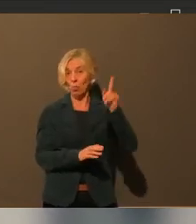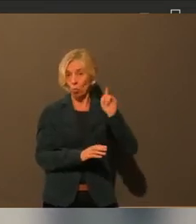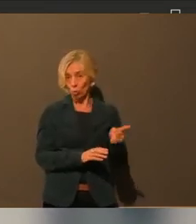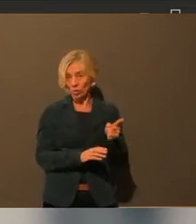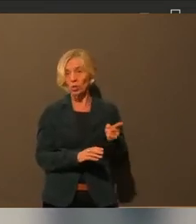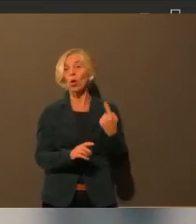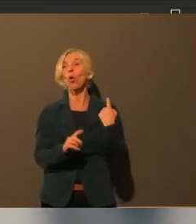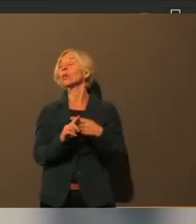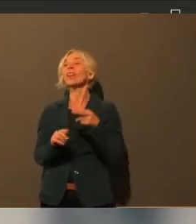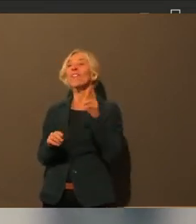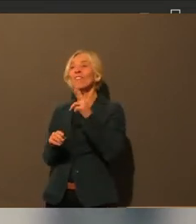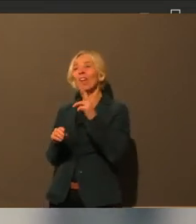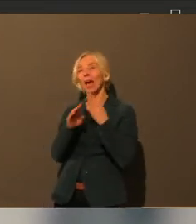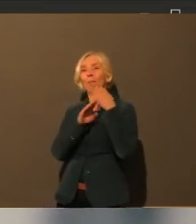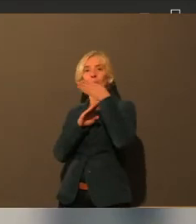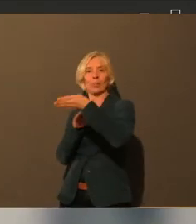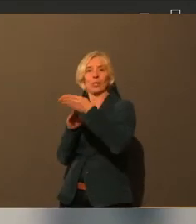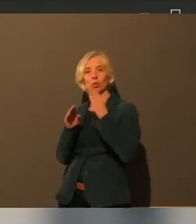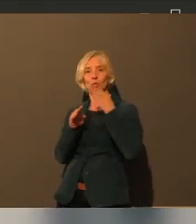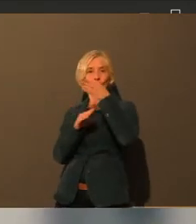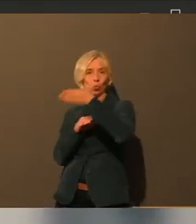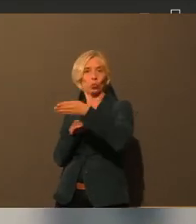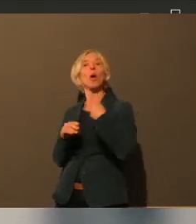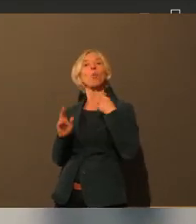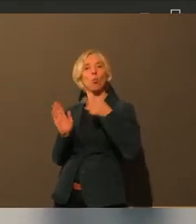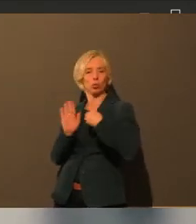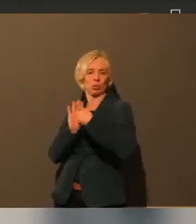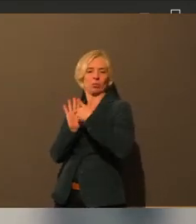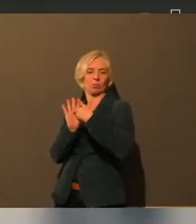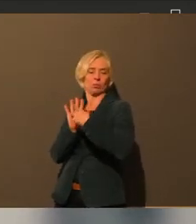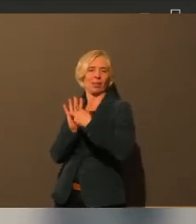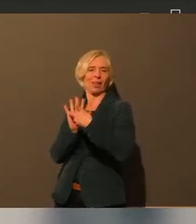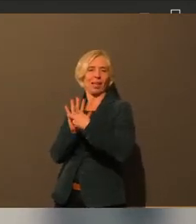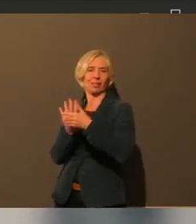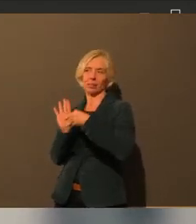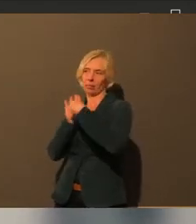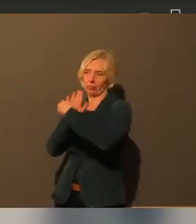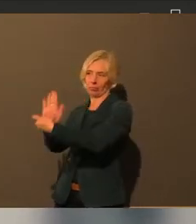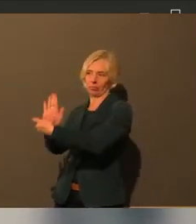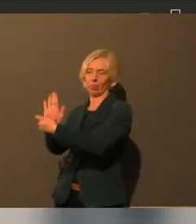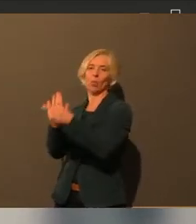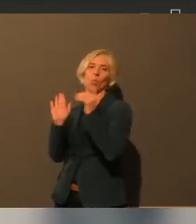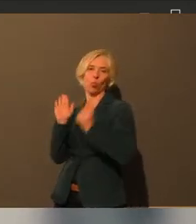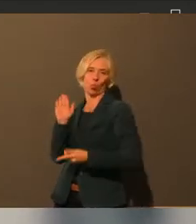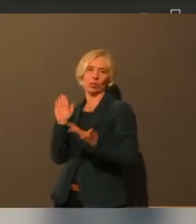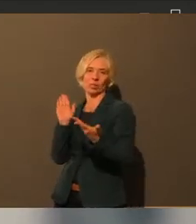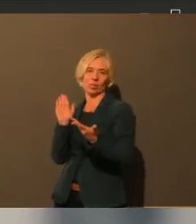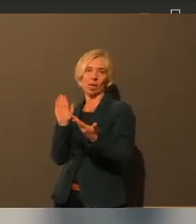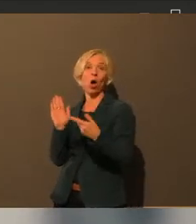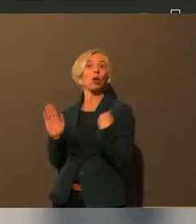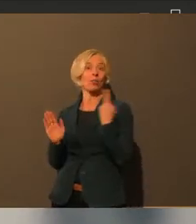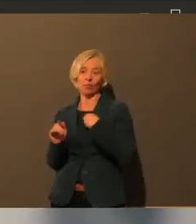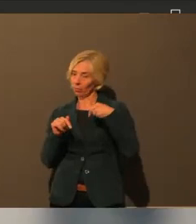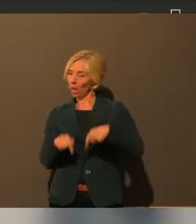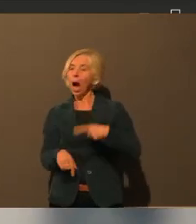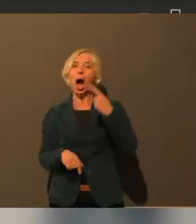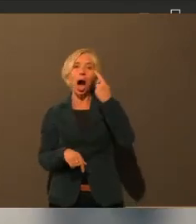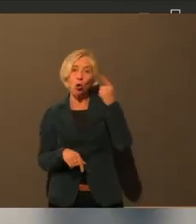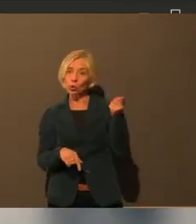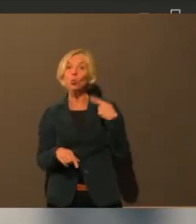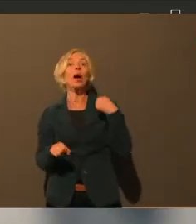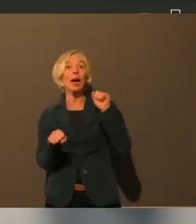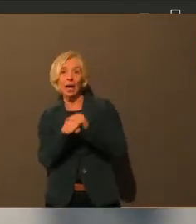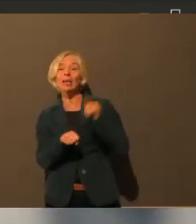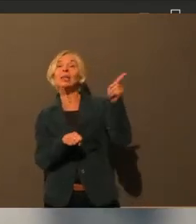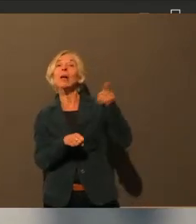ganze Zeit die kostenlosen Tests durch die Testzentren. Das läuft ja seit Ende August schon, dass Bürgerinnen und Bürger ja in Augsburg sich am Messezentrum